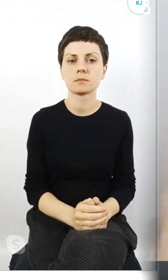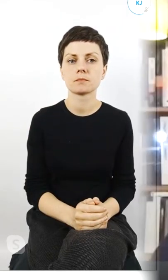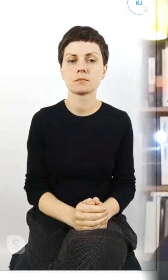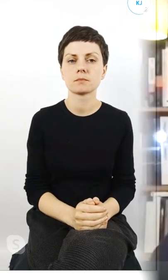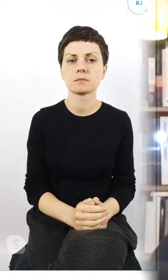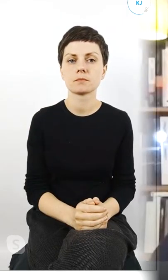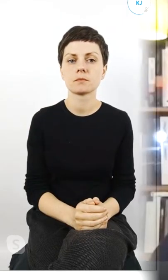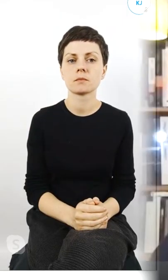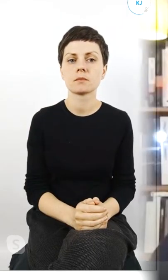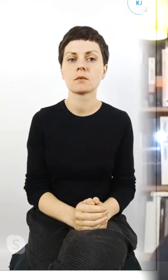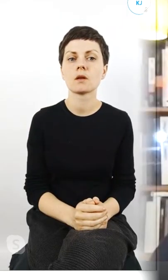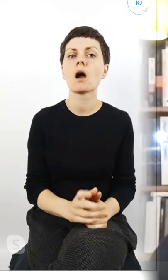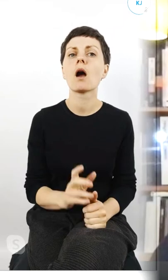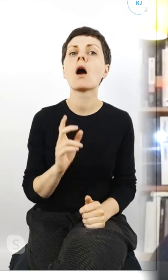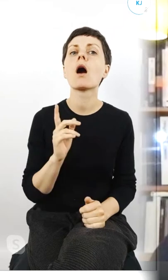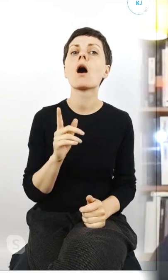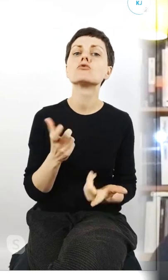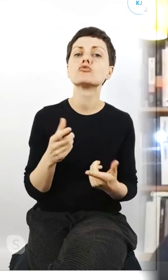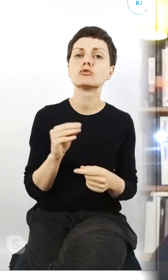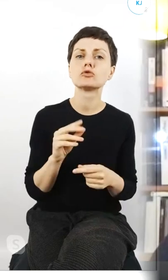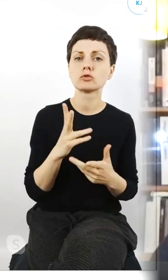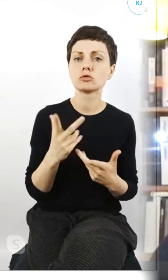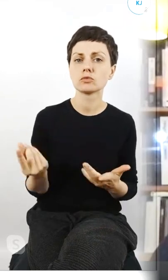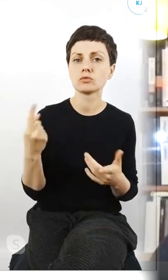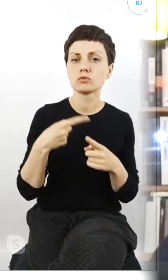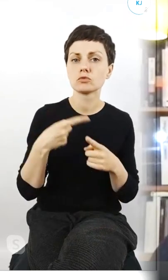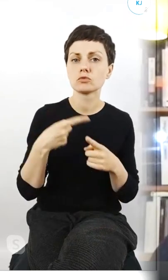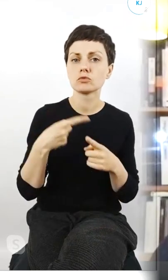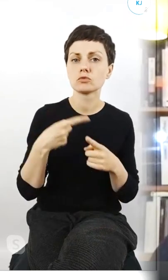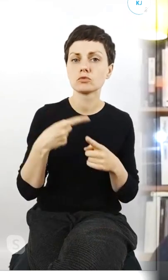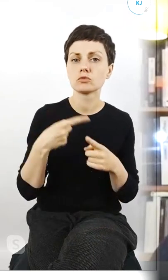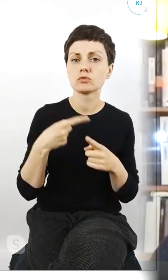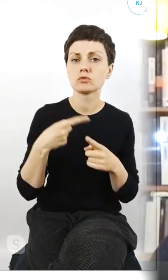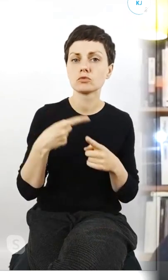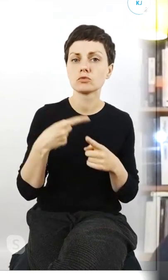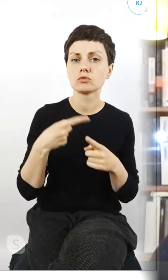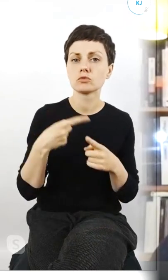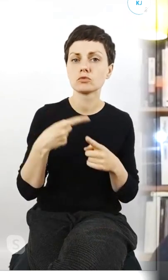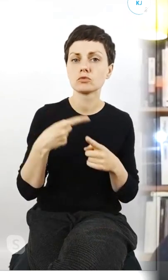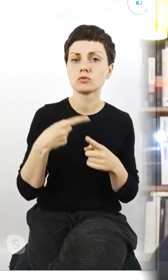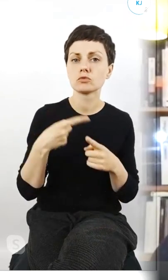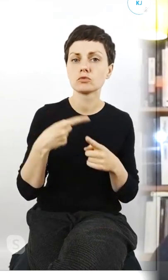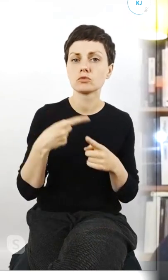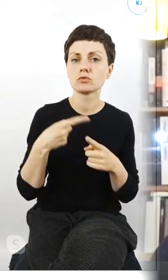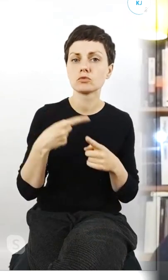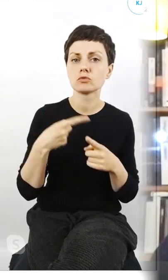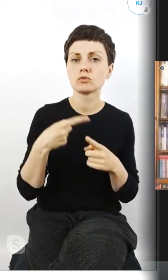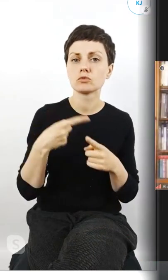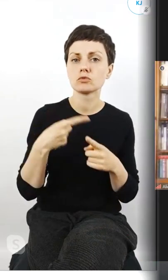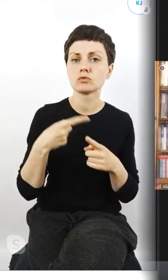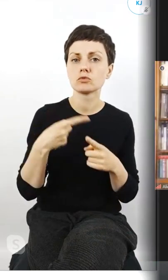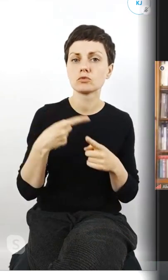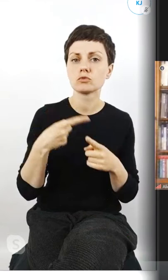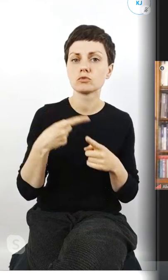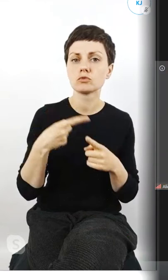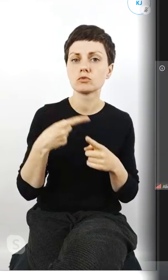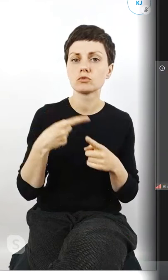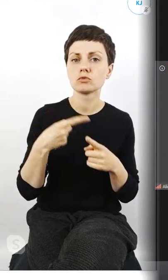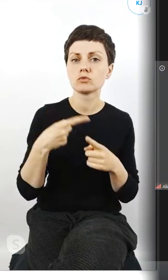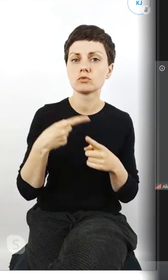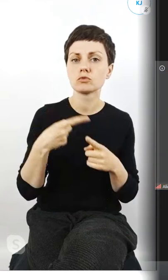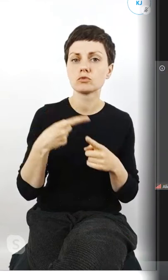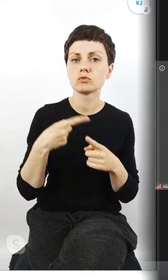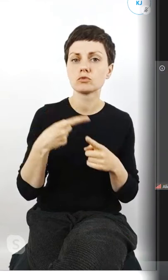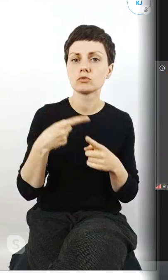Czy ktoś jeszcze tutaj do tego wątku? By dorzucił coś? W moim przypadku to trochę